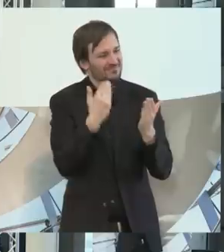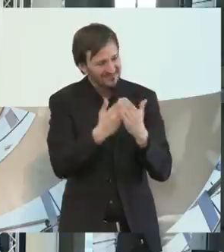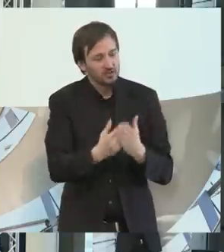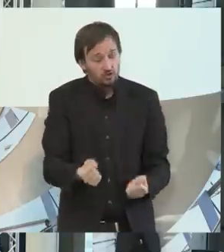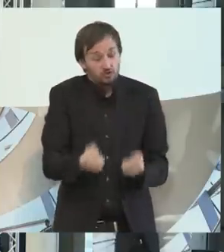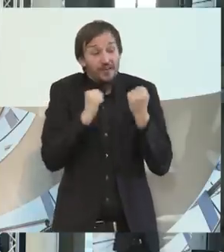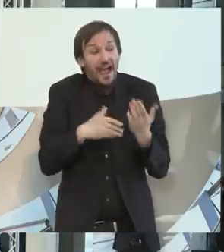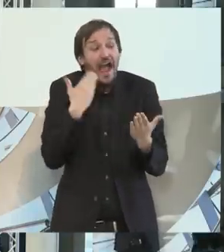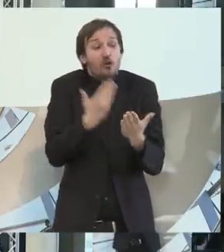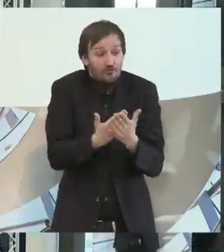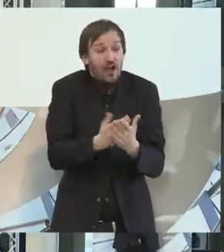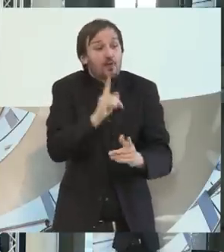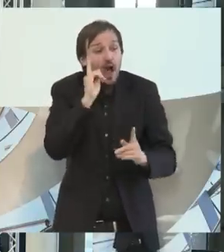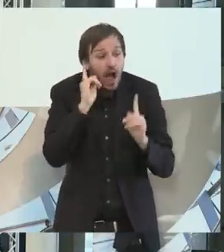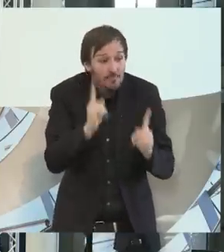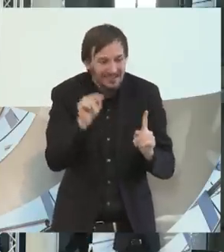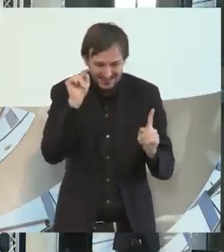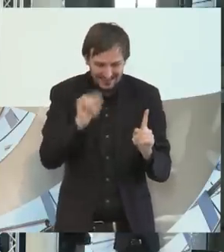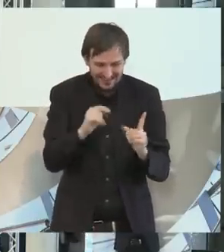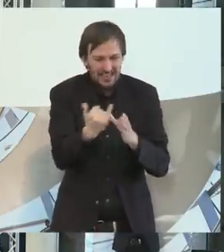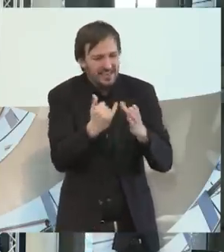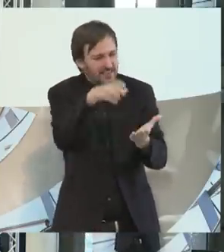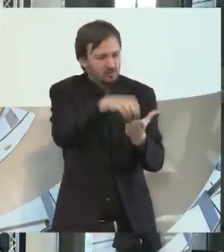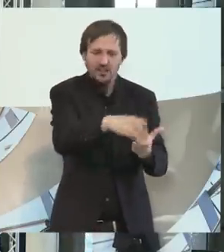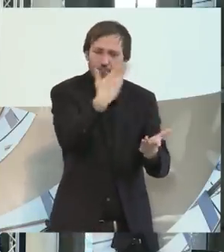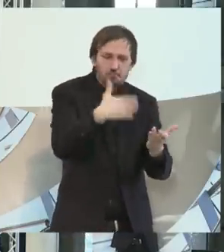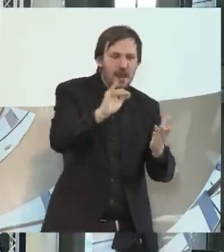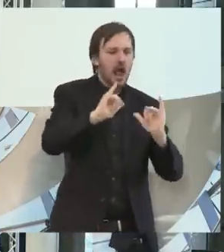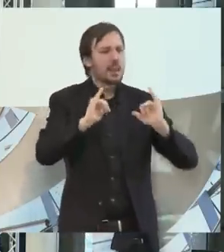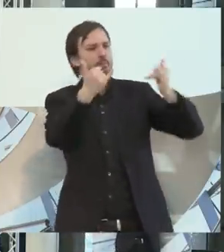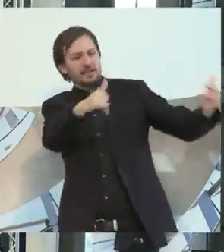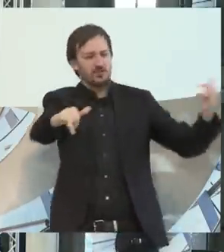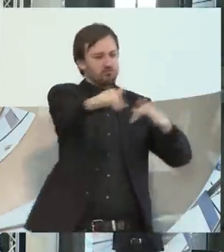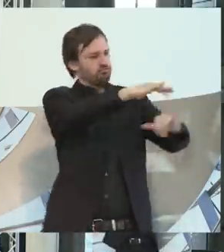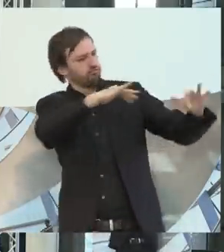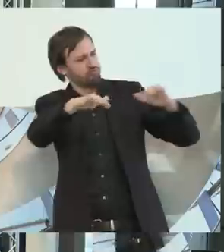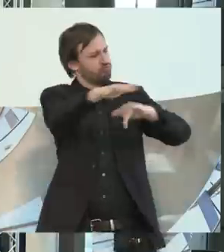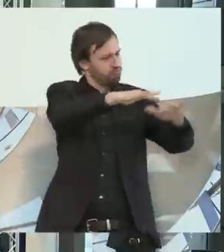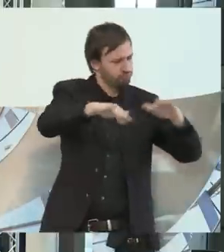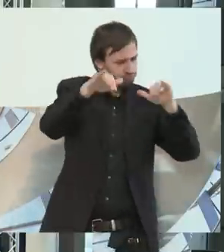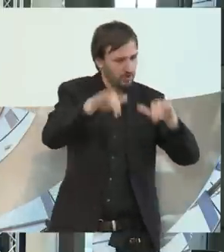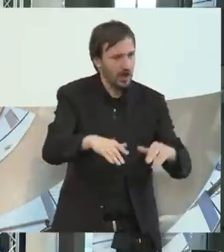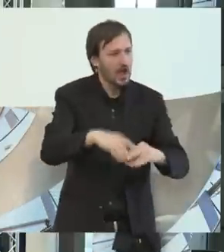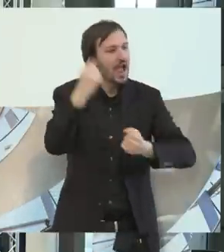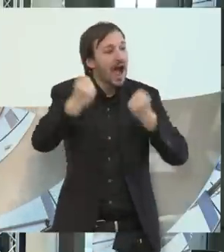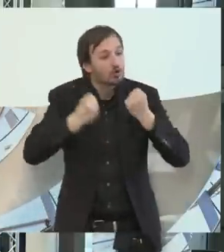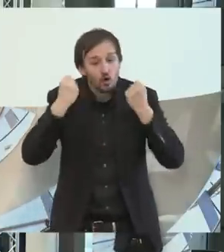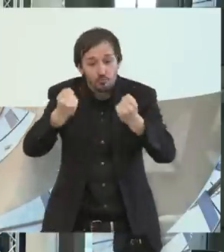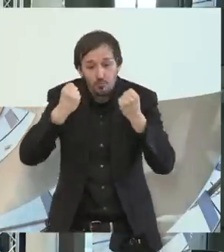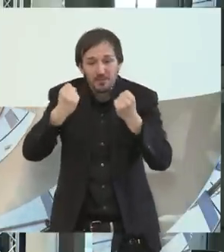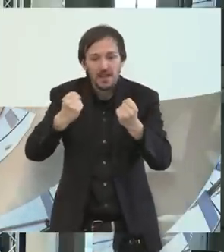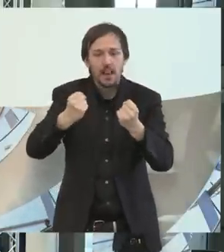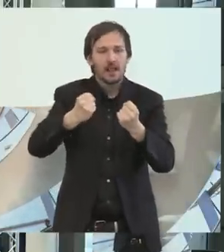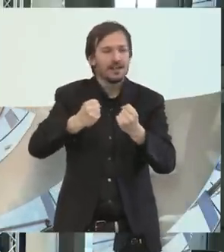auch vitalisierende Innenstädte zu schaffen. In der Automobilindustrie wird Alfons